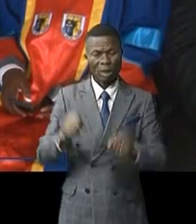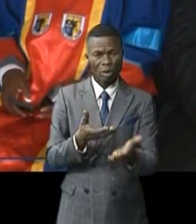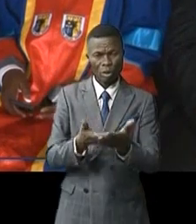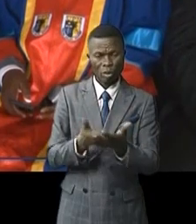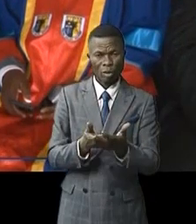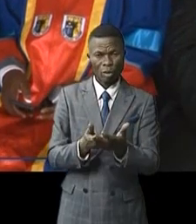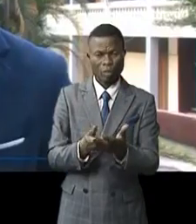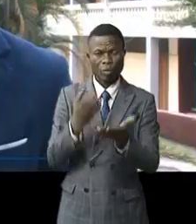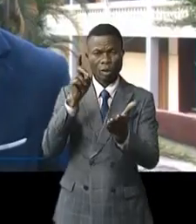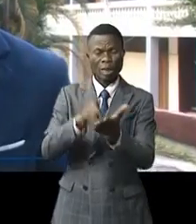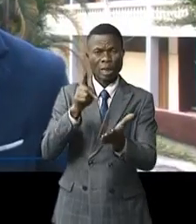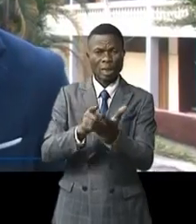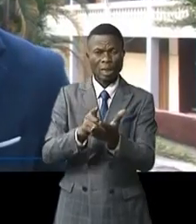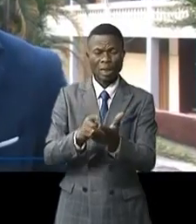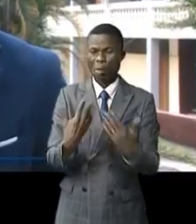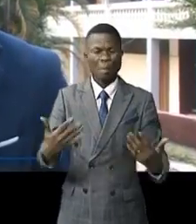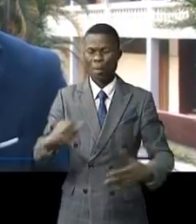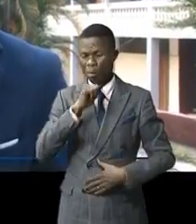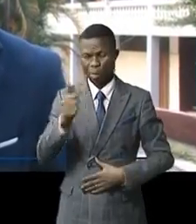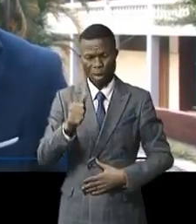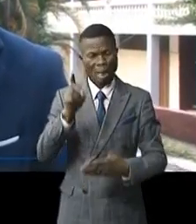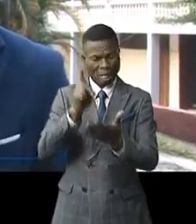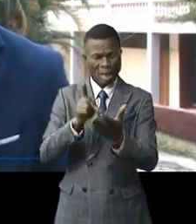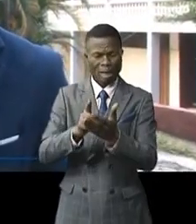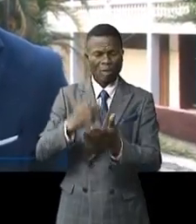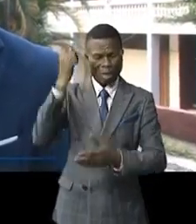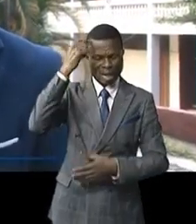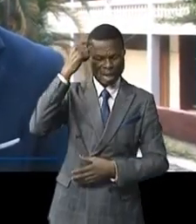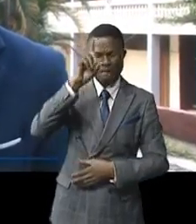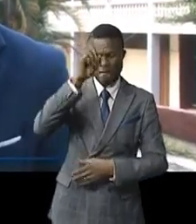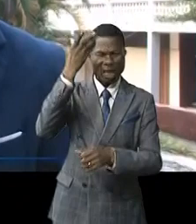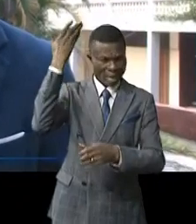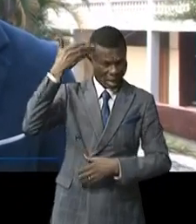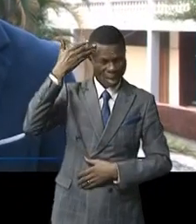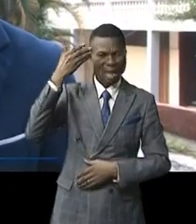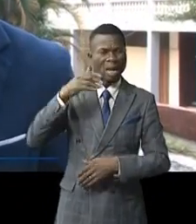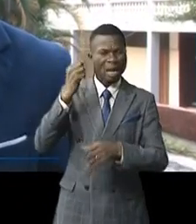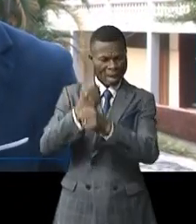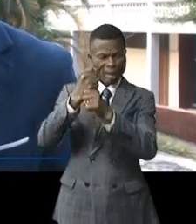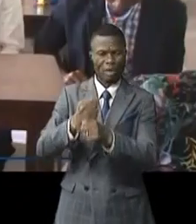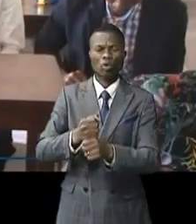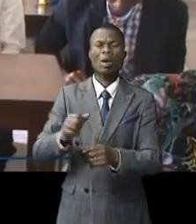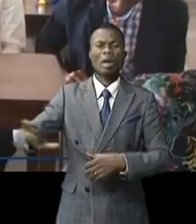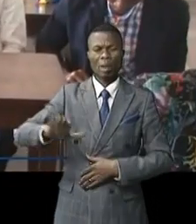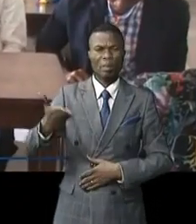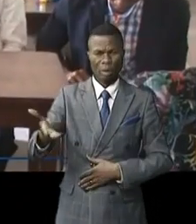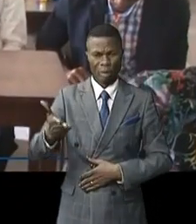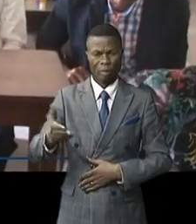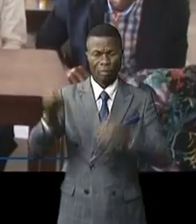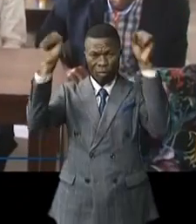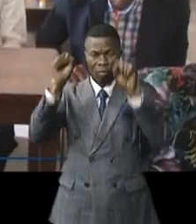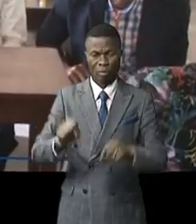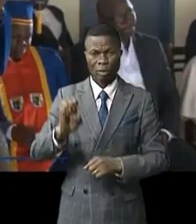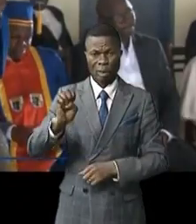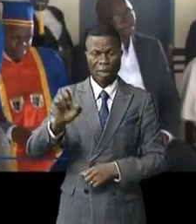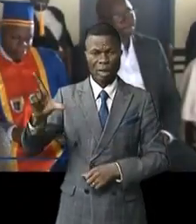avoir un diplôme pour un diplôme. Il faut avoir un diplôme qui te sert à quelque chose en République démocratique du Congo. Le système LMD